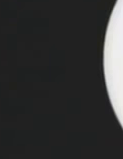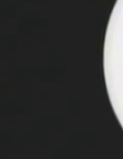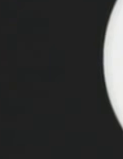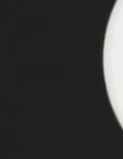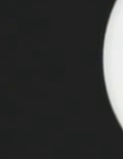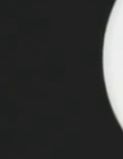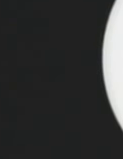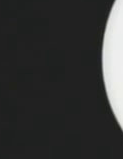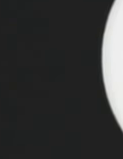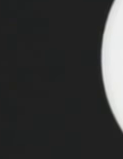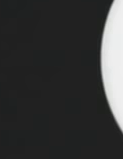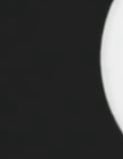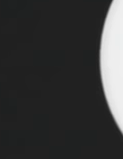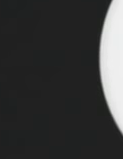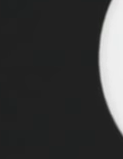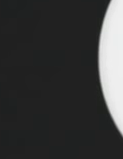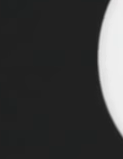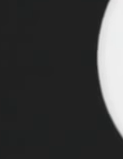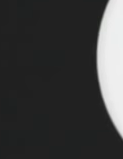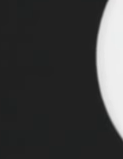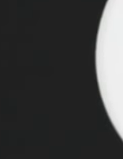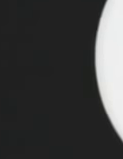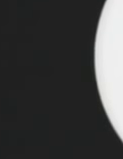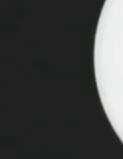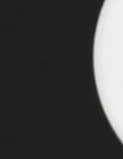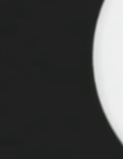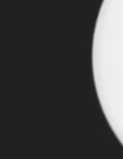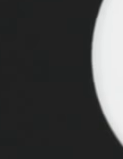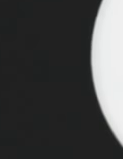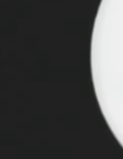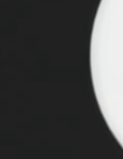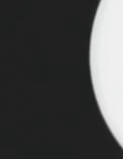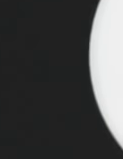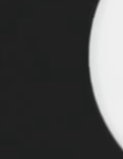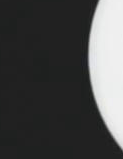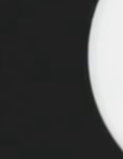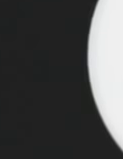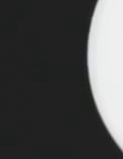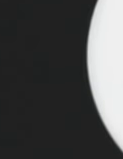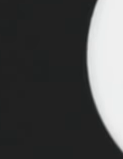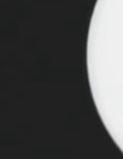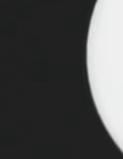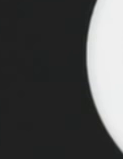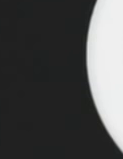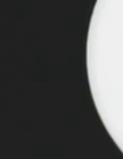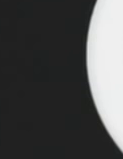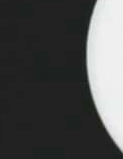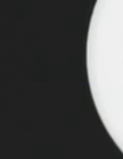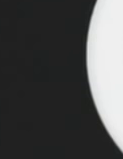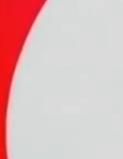za sve. Samo ideja super i ideja ekstra prodavnicama. Možete da kupite bele tanjire.